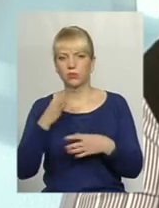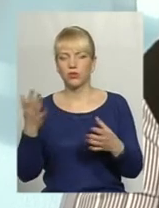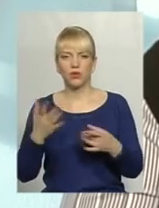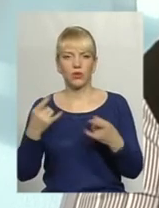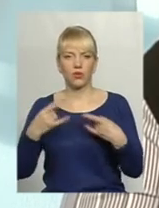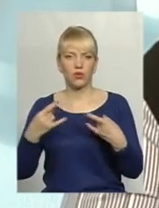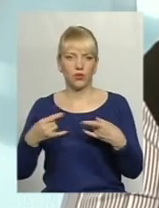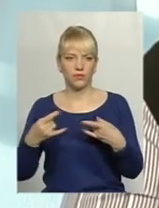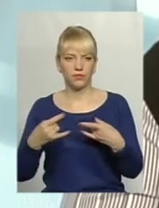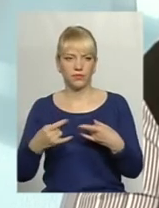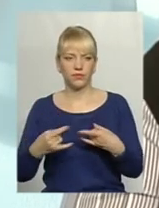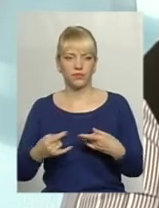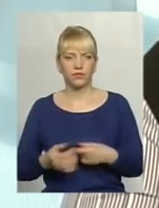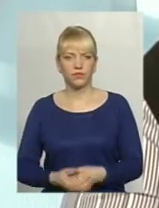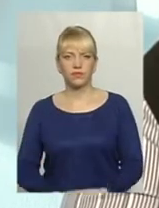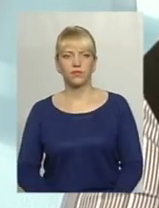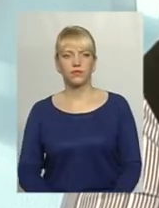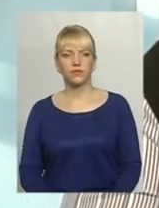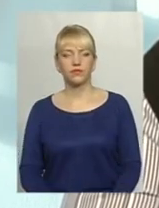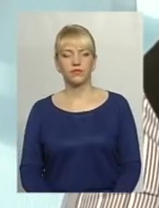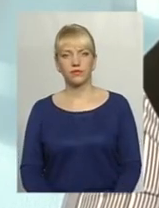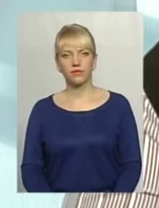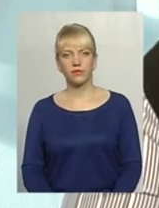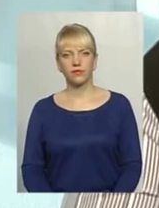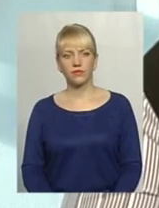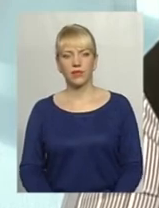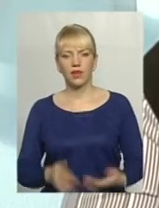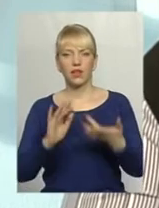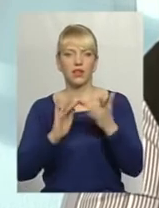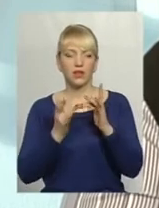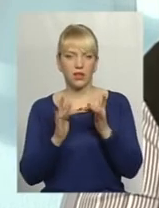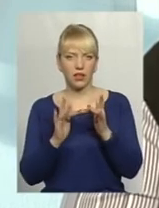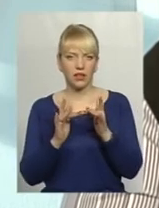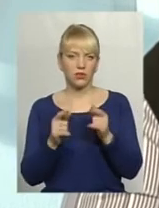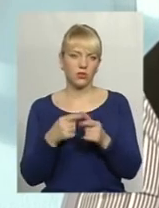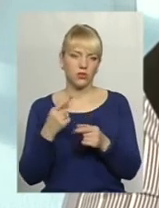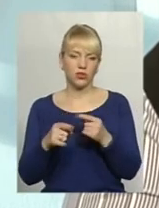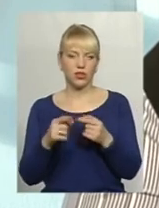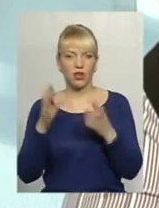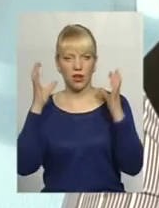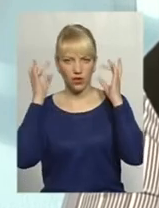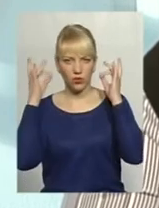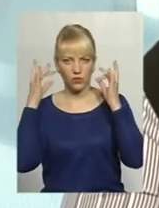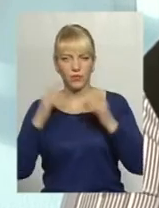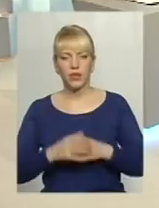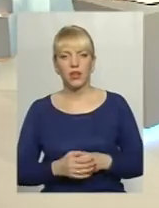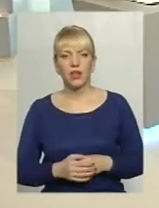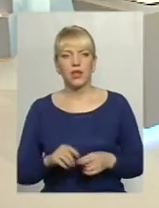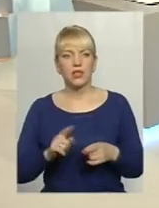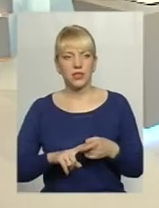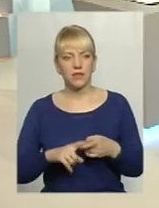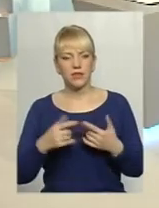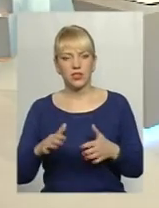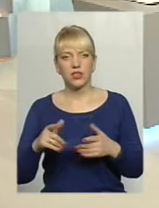того чи іншого телеканалу, інтернет-ресурсу чи радіо. А це вже теж